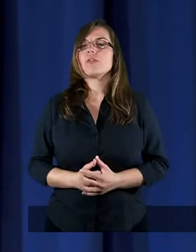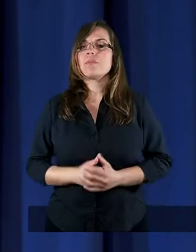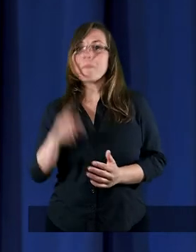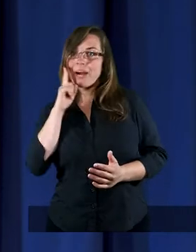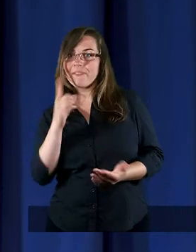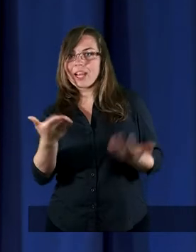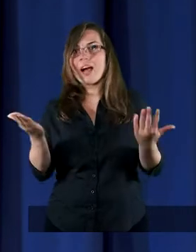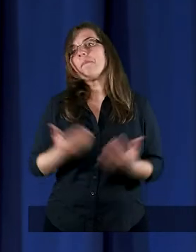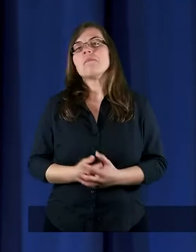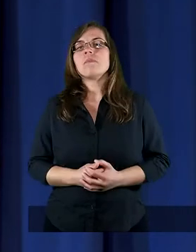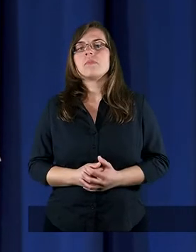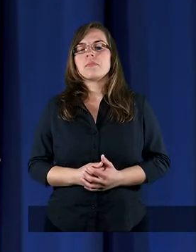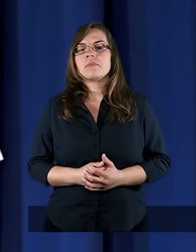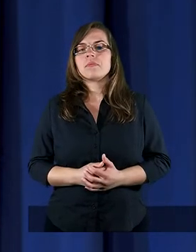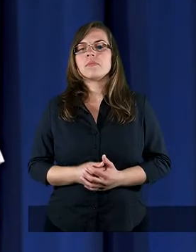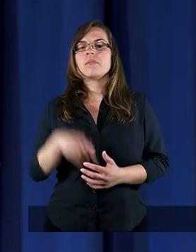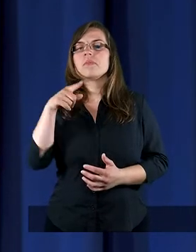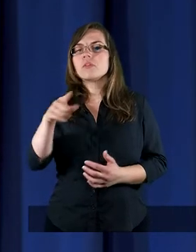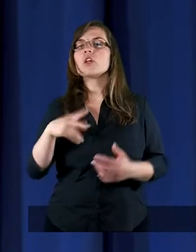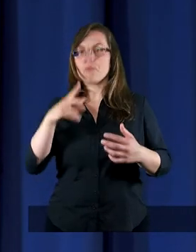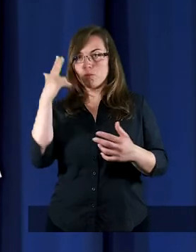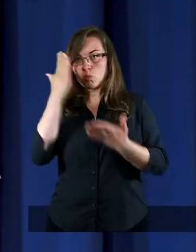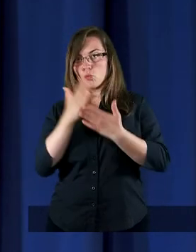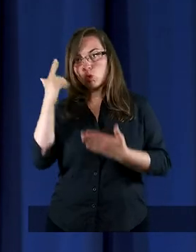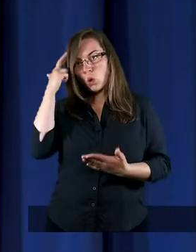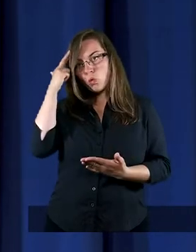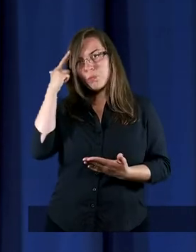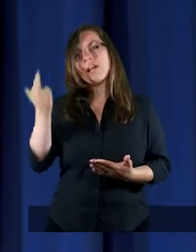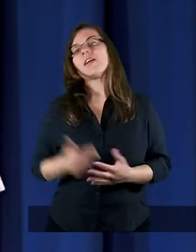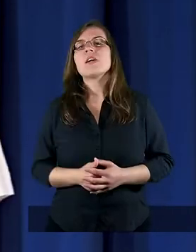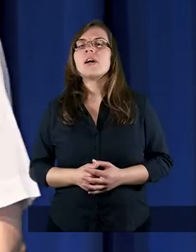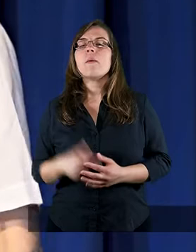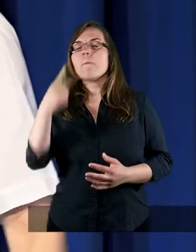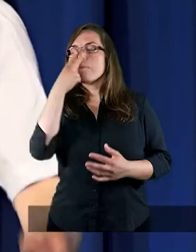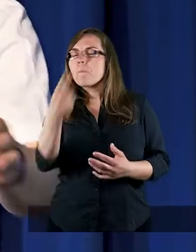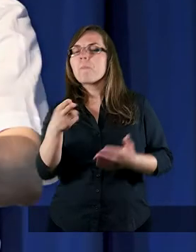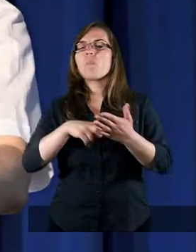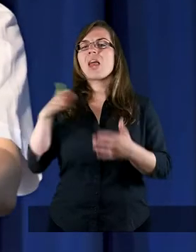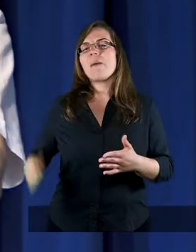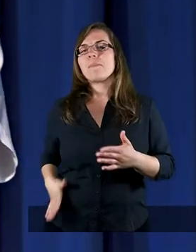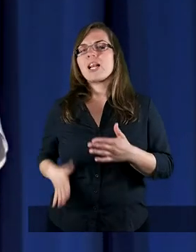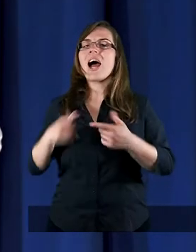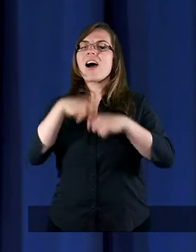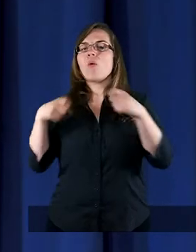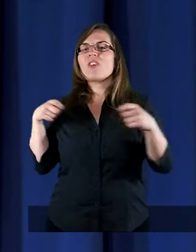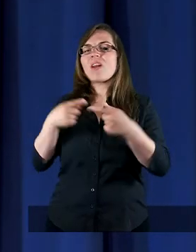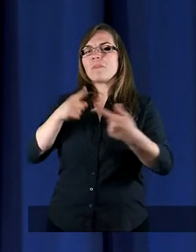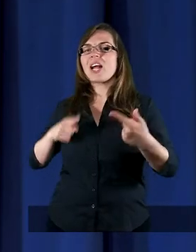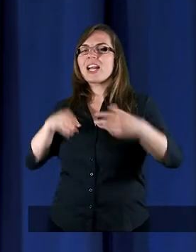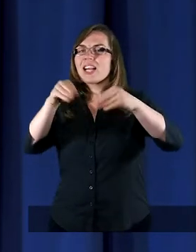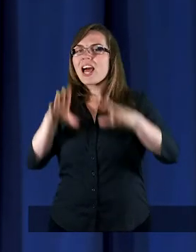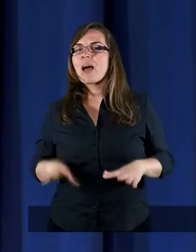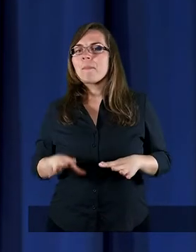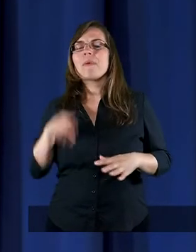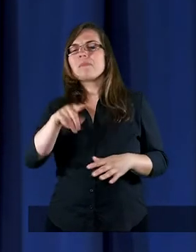Prawda? Że wiersz rozumiemy? Popatrz na psa, uwiązanego przed sklepem, o